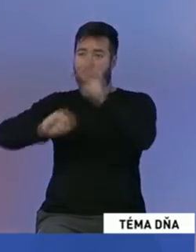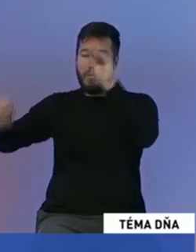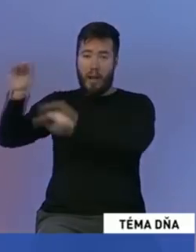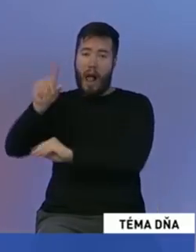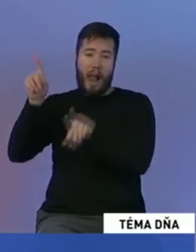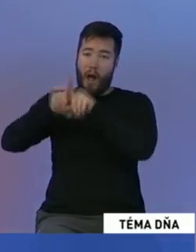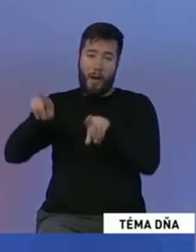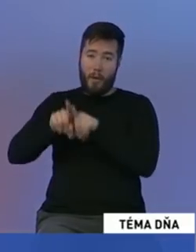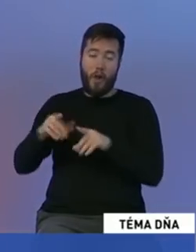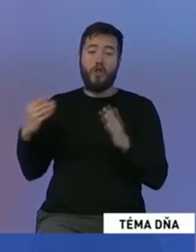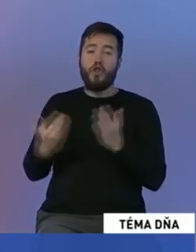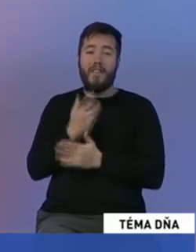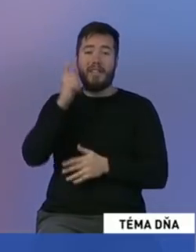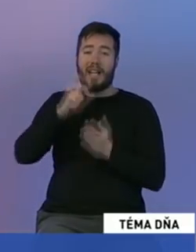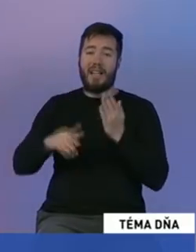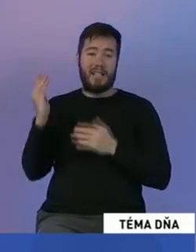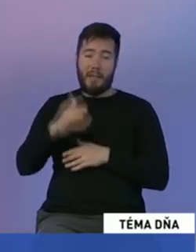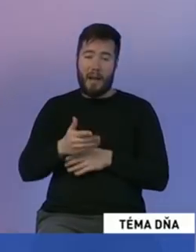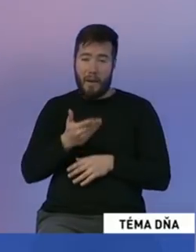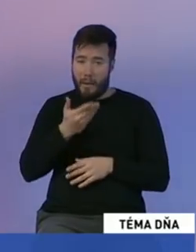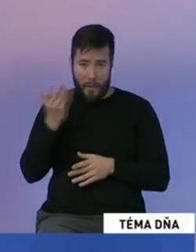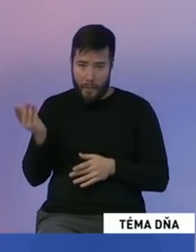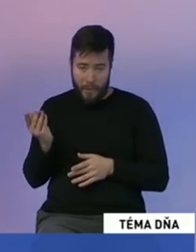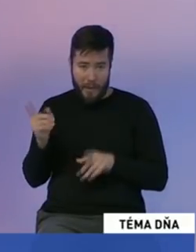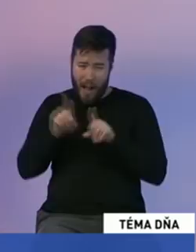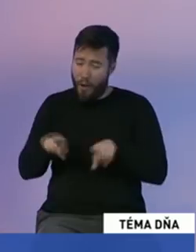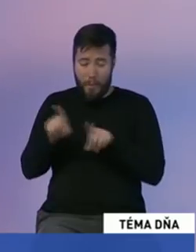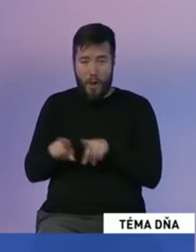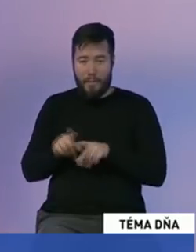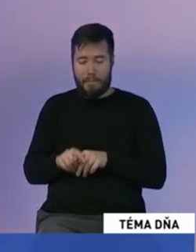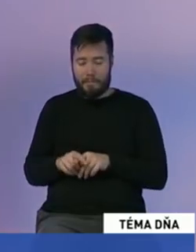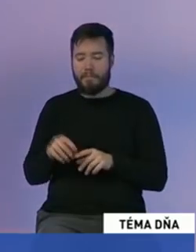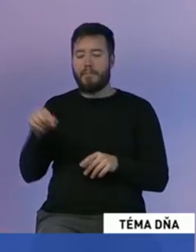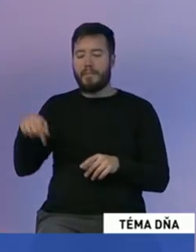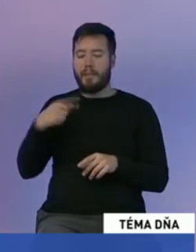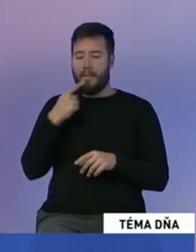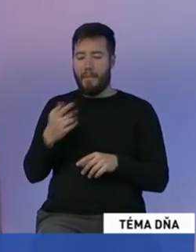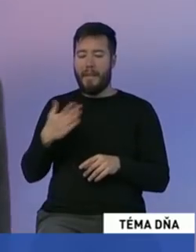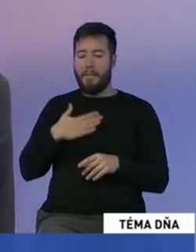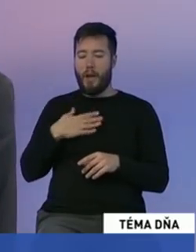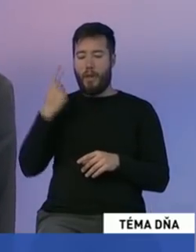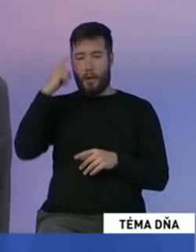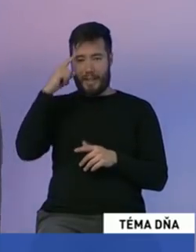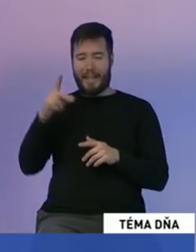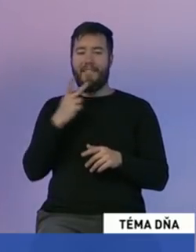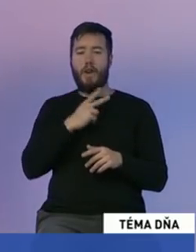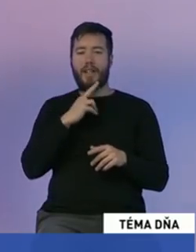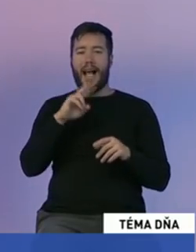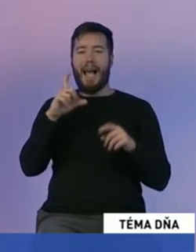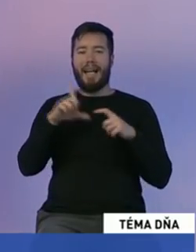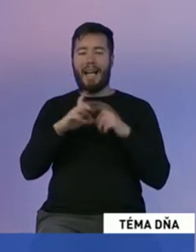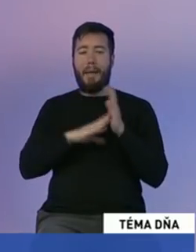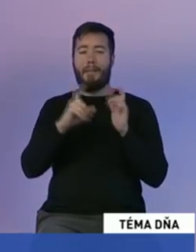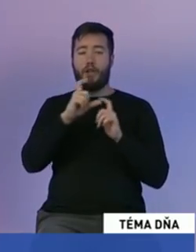Je to len ilúzia. To, čo predsadzujeme a hovoríme, hlavne máme tu dvoch odborníkov z našej strany, to je Veronika Remišová a Mária